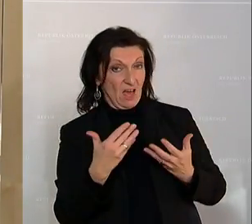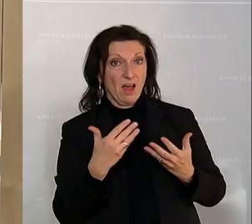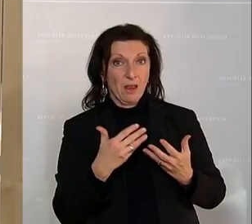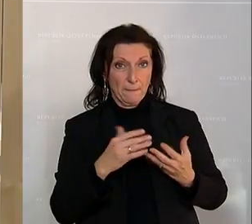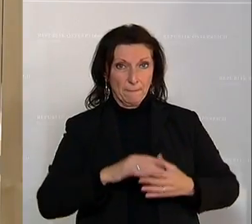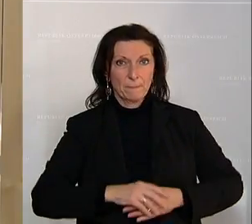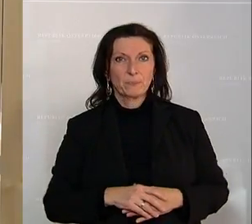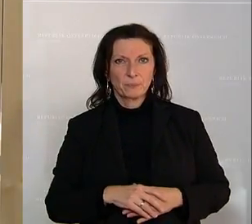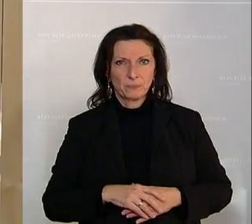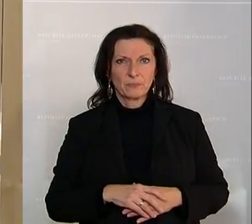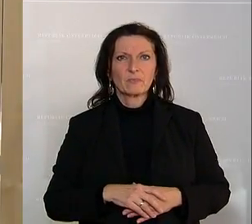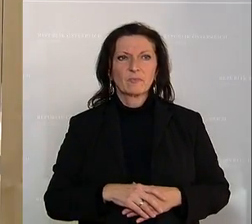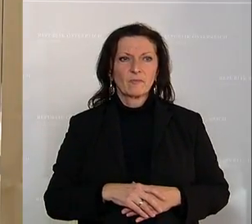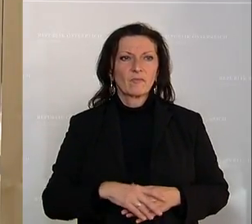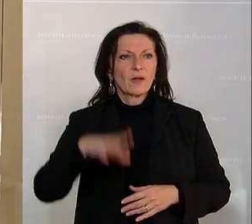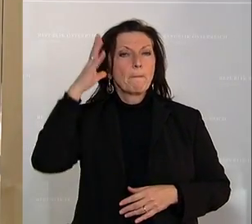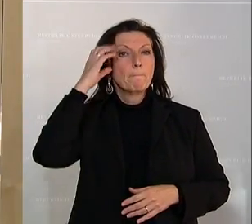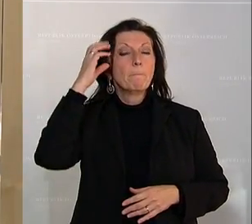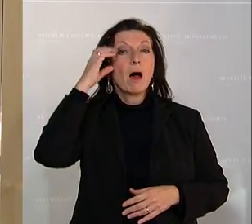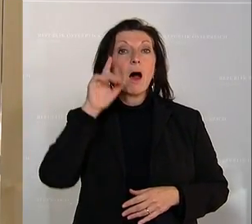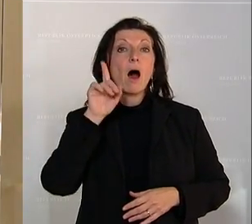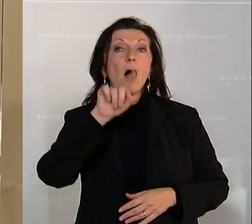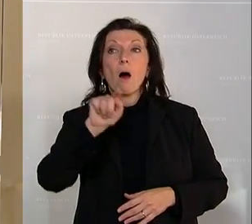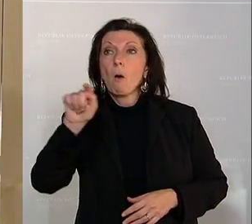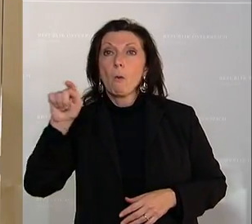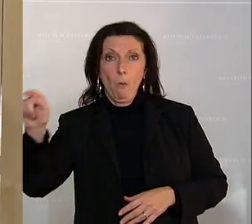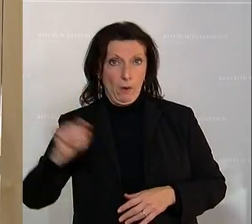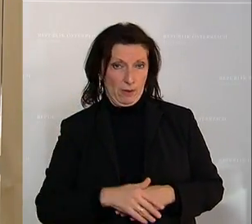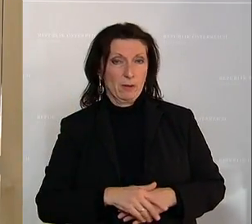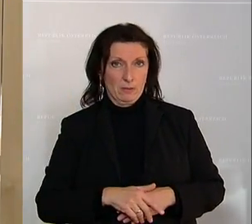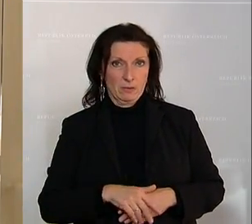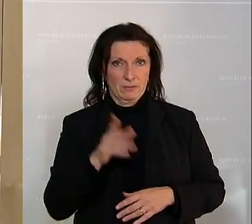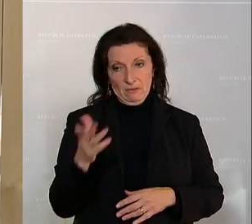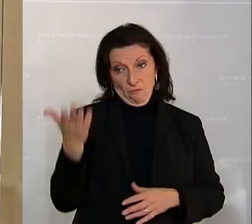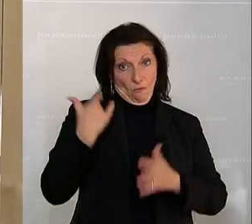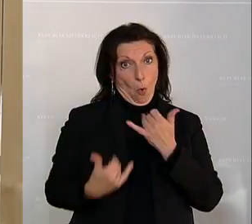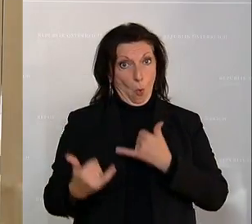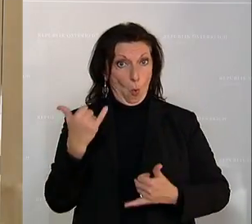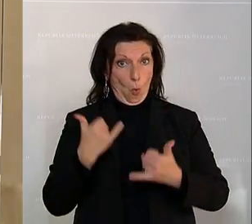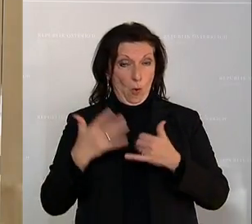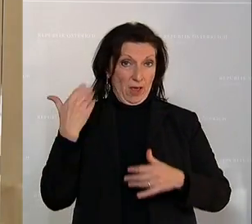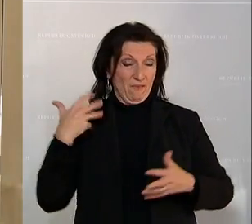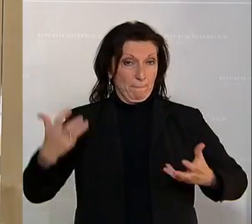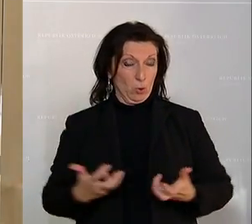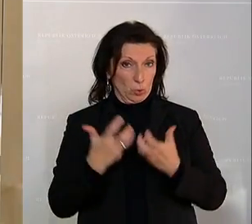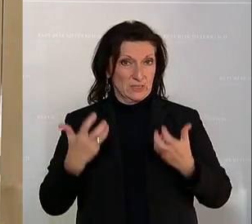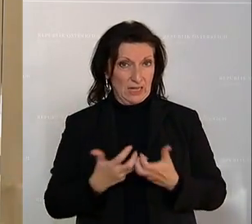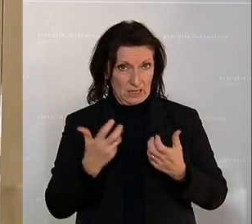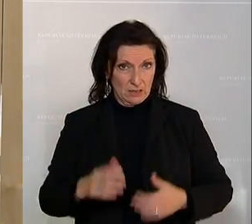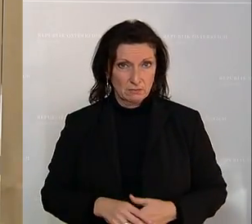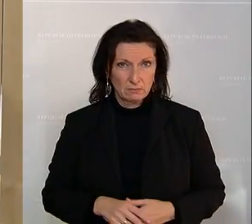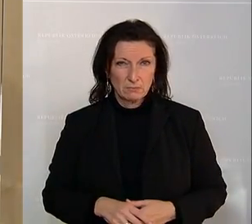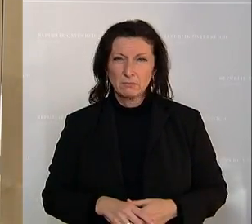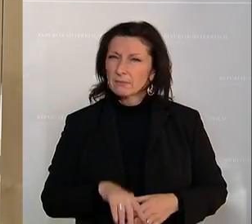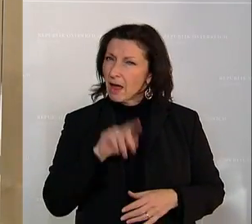Landwirtinnen und Landwirte und ihrer Produktion aus dem letzten Jahr. Meine Damen und Herren, das